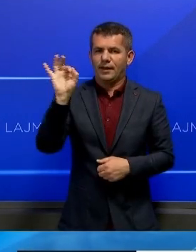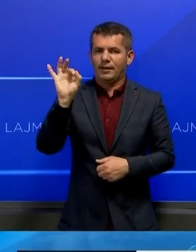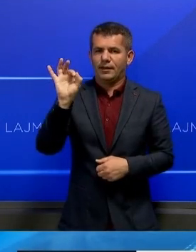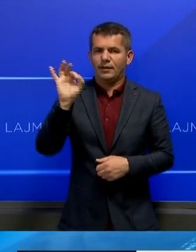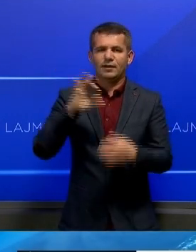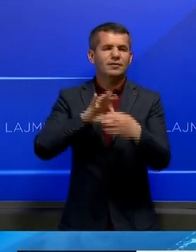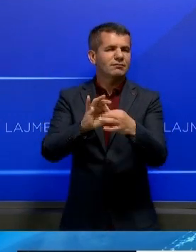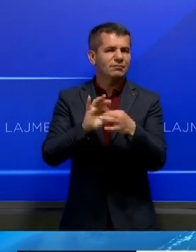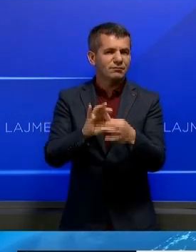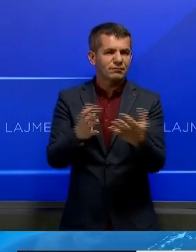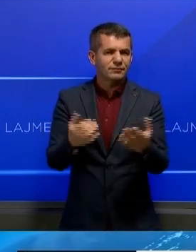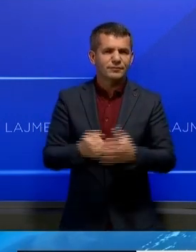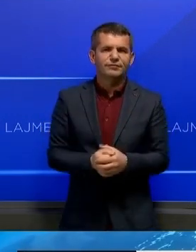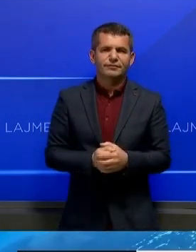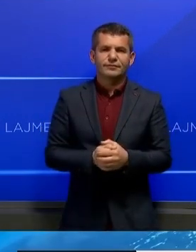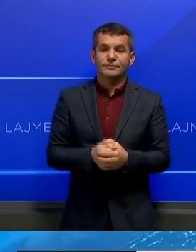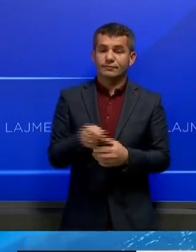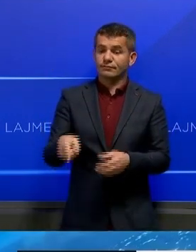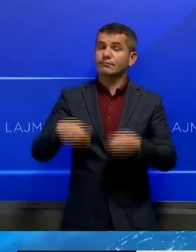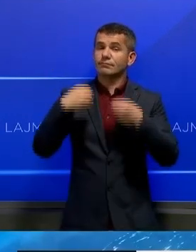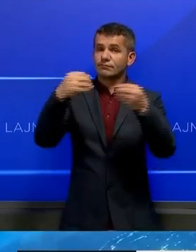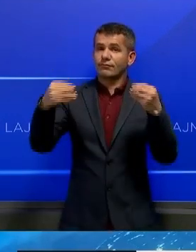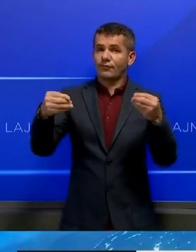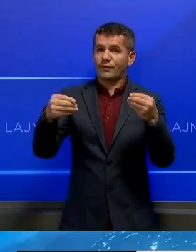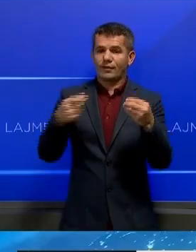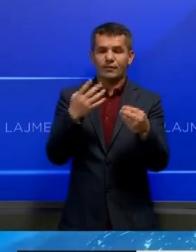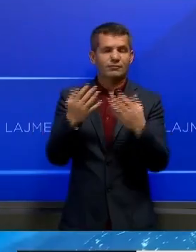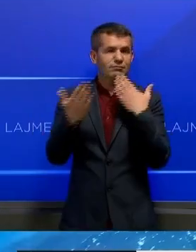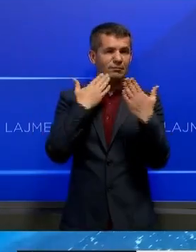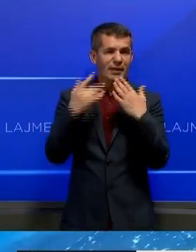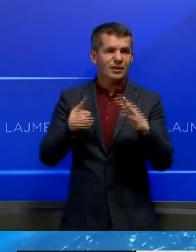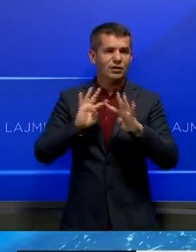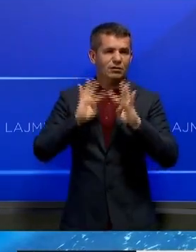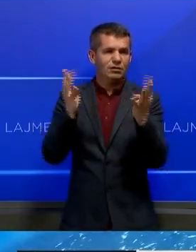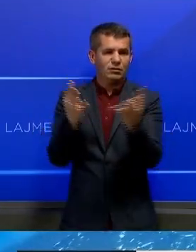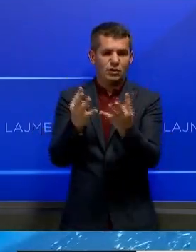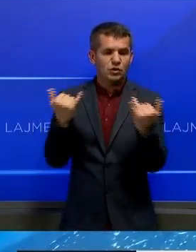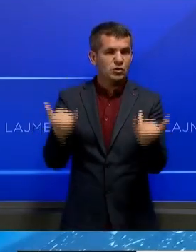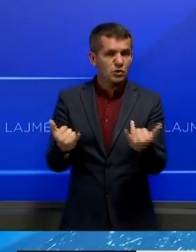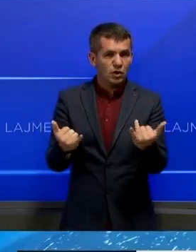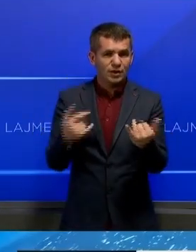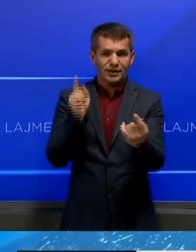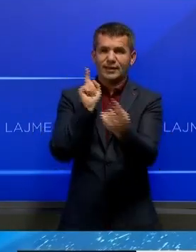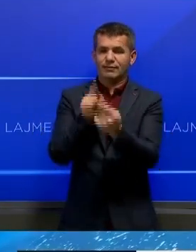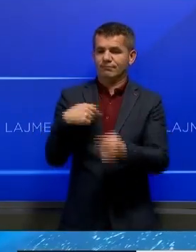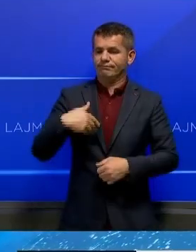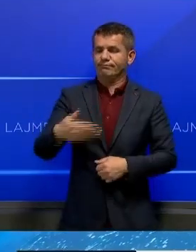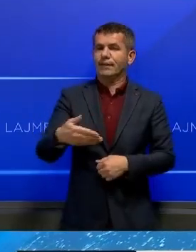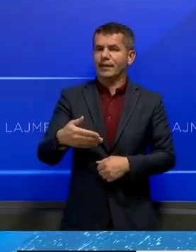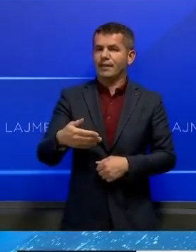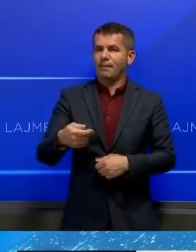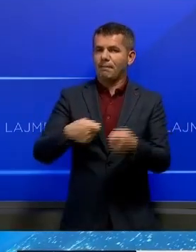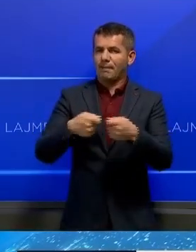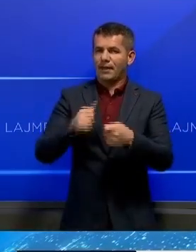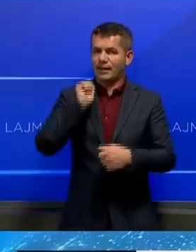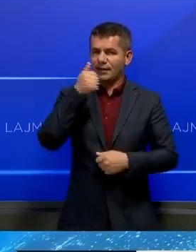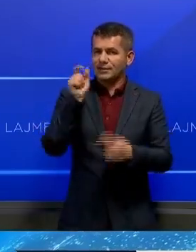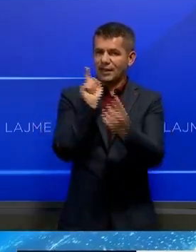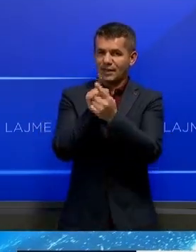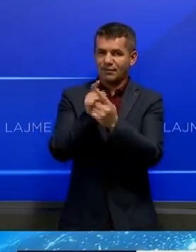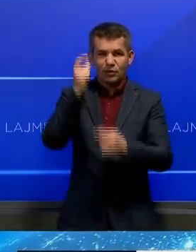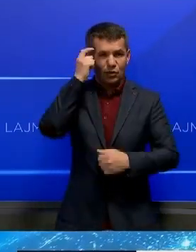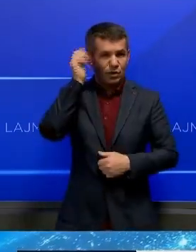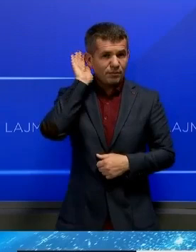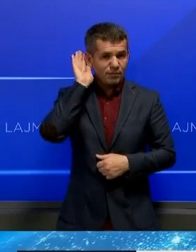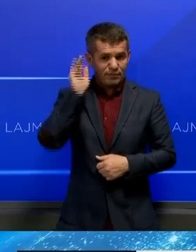mardhenit me jugve. Në foltorën e kryesis, konjufsa shpreti bindurse në takimin e së martës në Bruxelles, këre ministri Albin